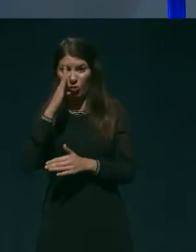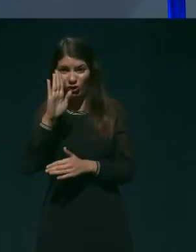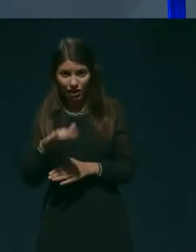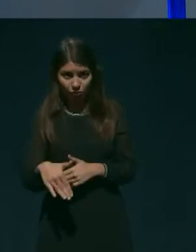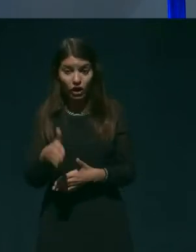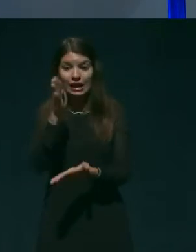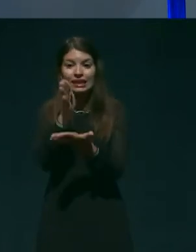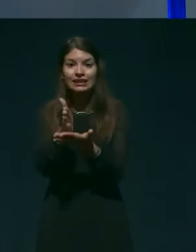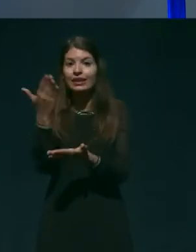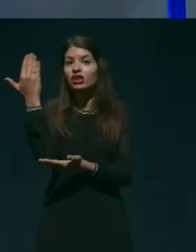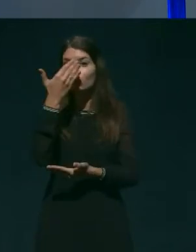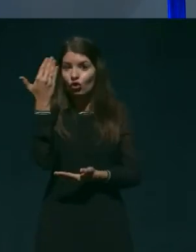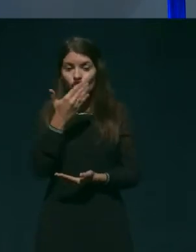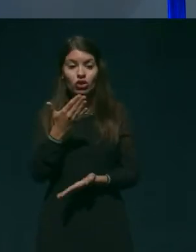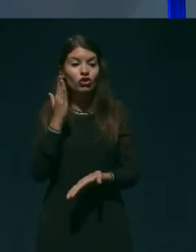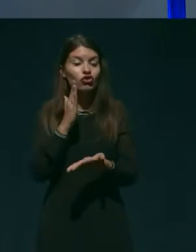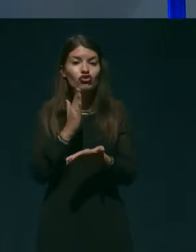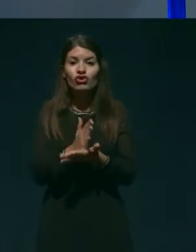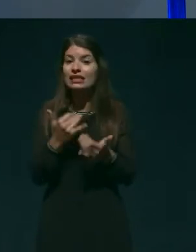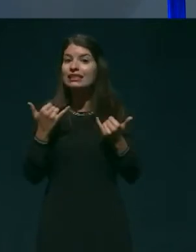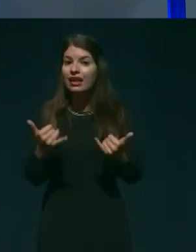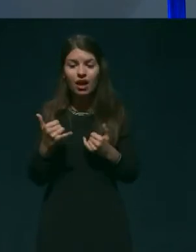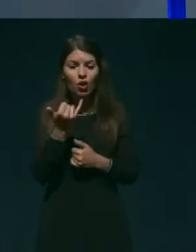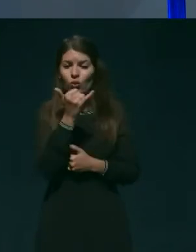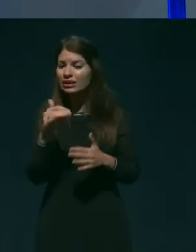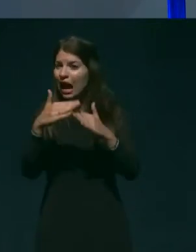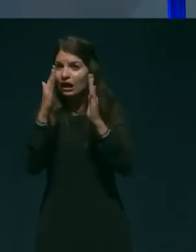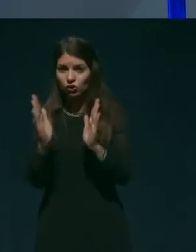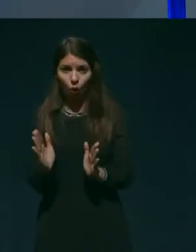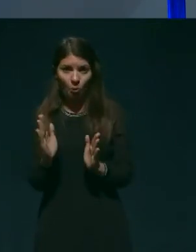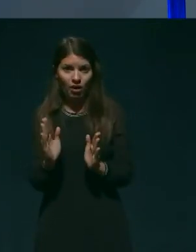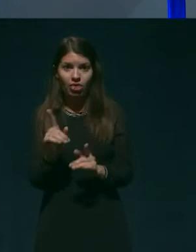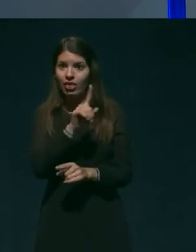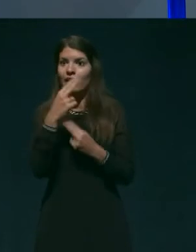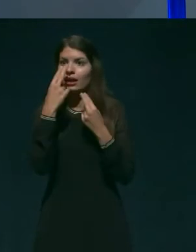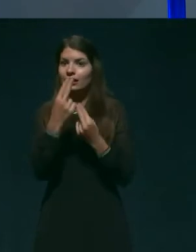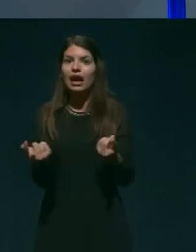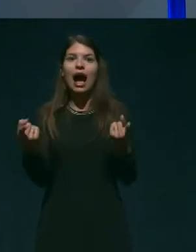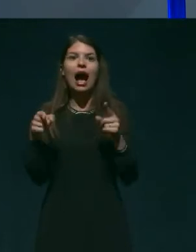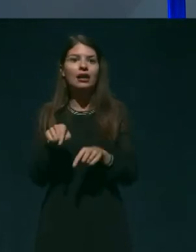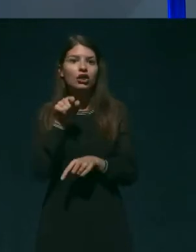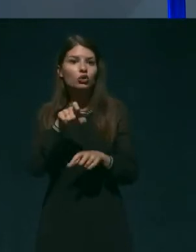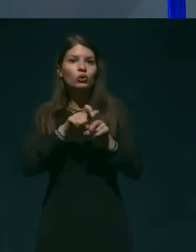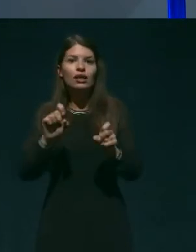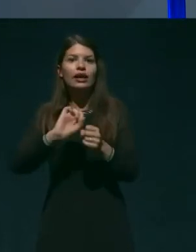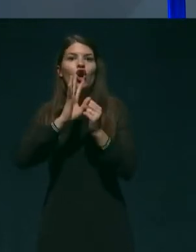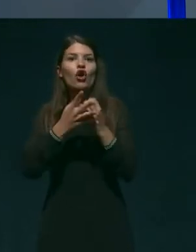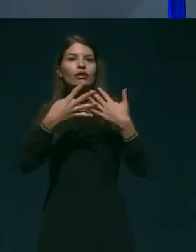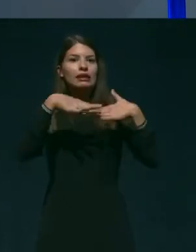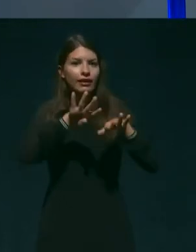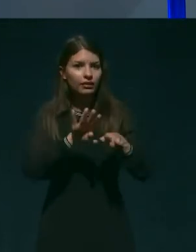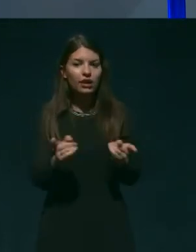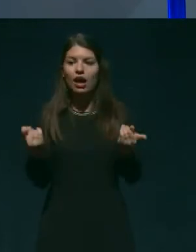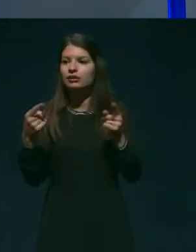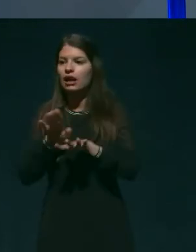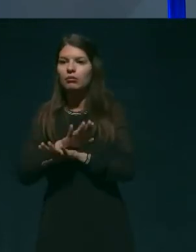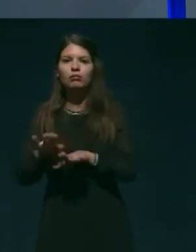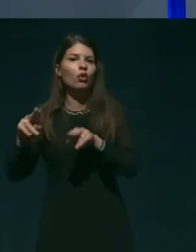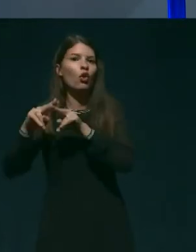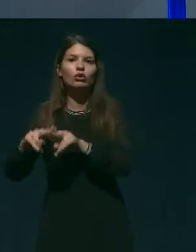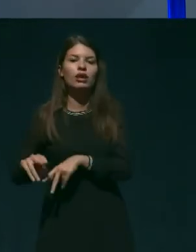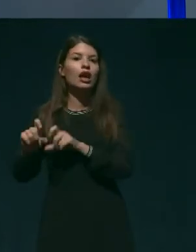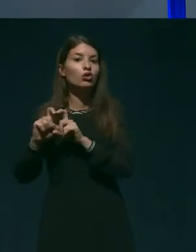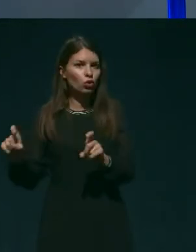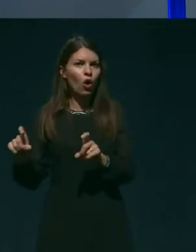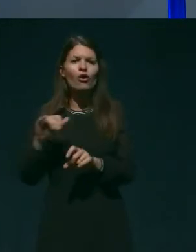vsak dom, že sedaj, ne glede na to, ali poslapšanje zaradi okužbe s covidom ali iz katerega koli razloga